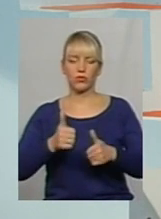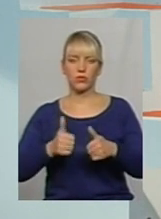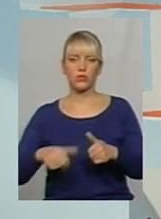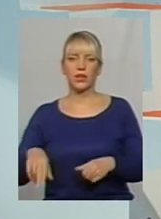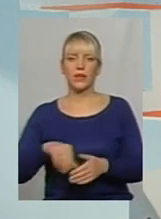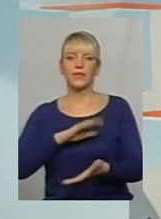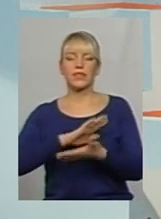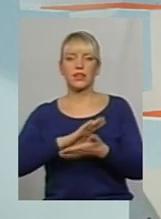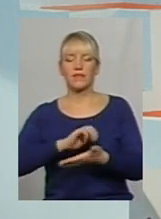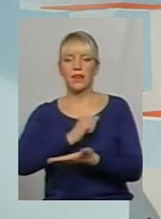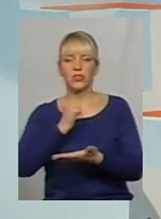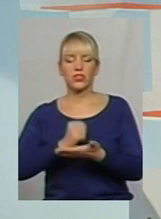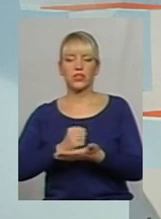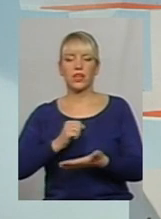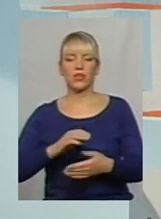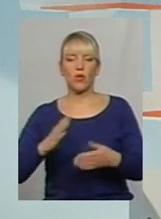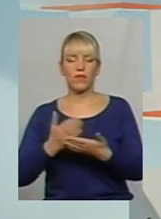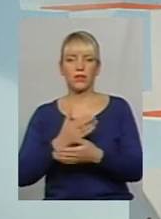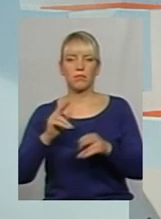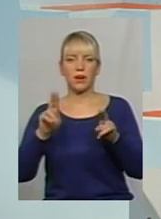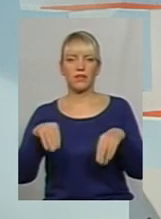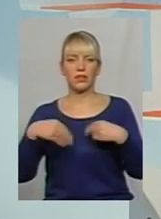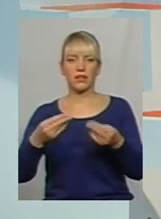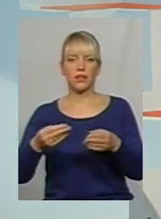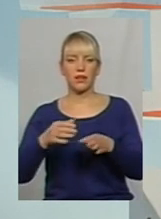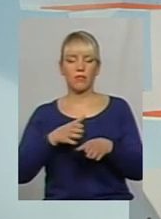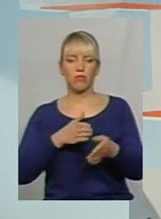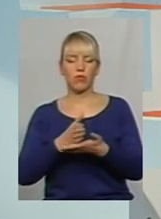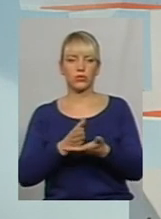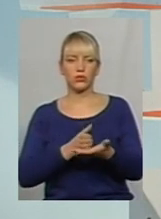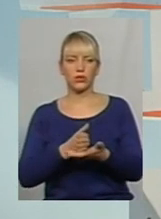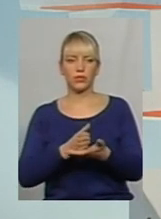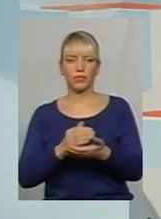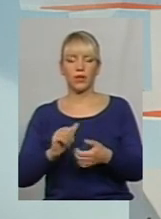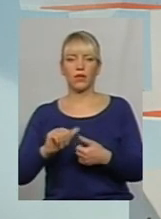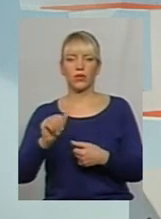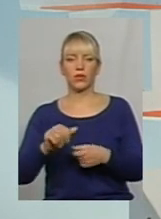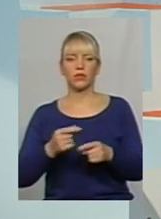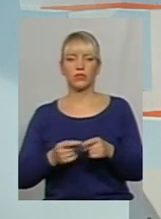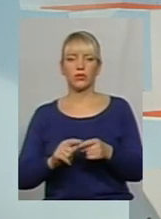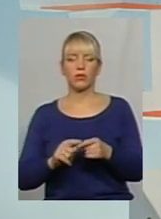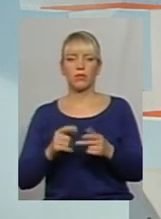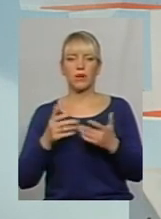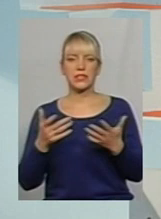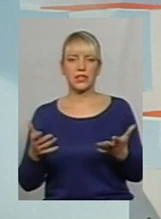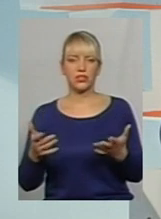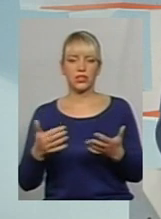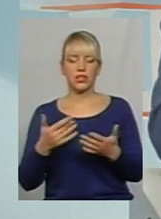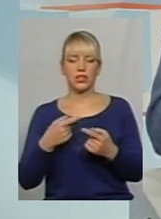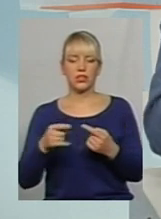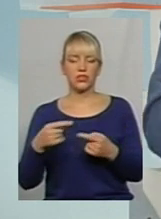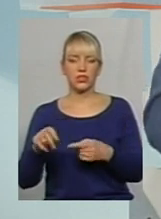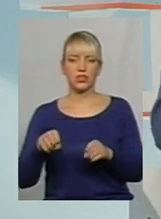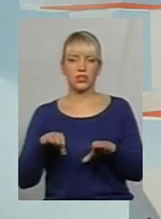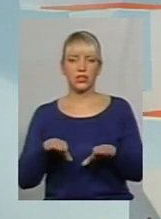нових правил надання послуг пасажирським автомобільним транспортом. Крім того, безліч інших рішень,